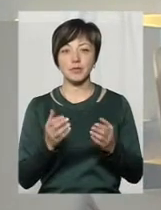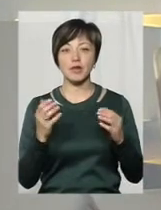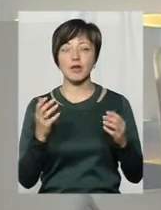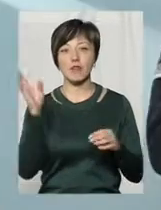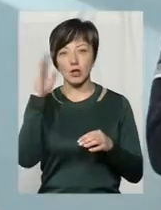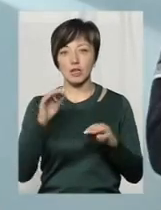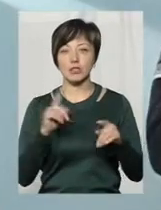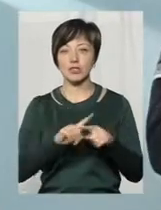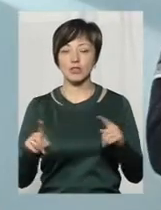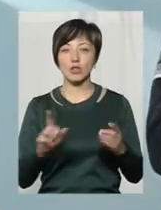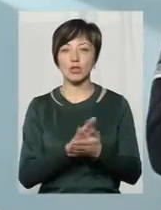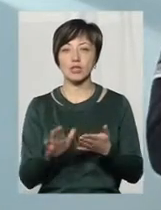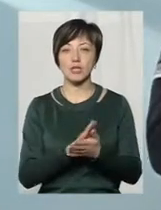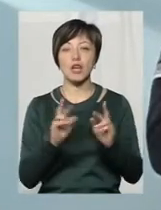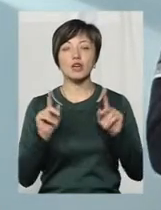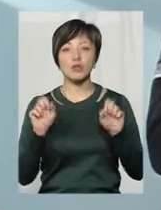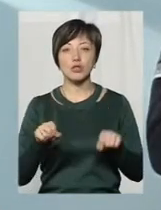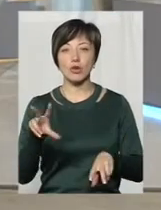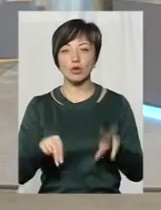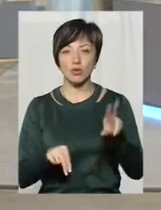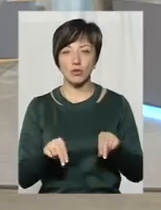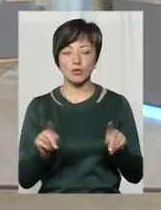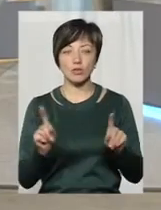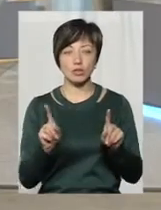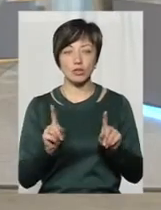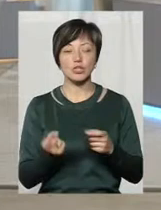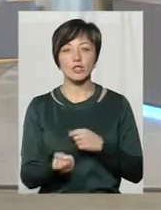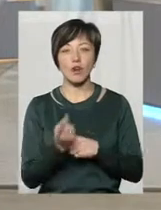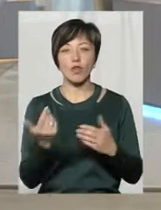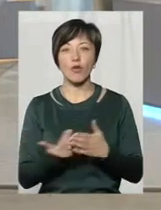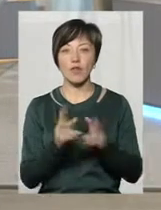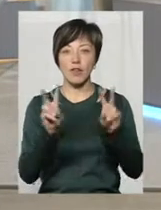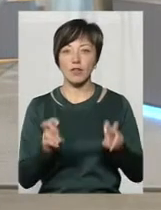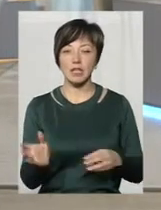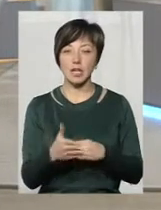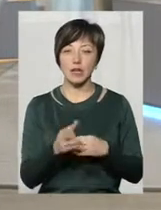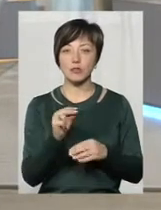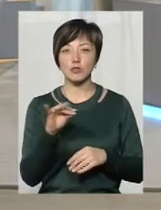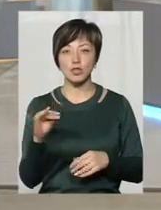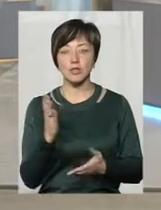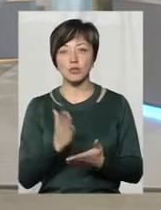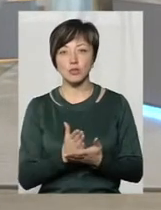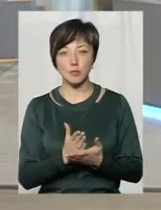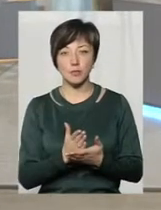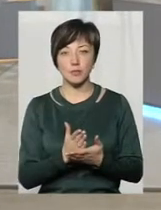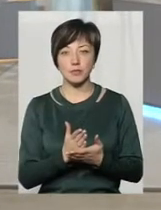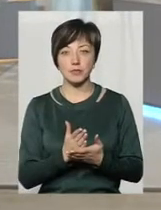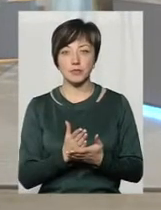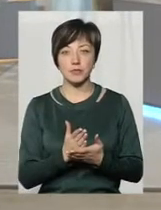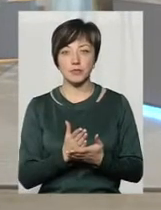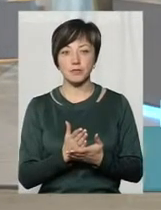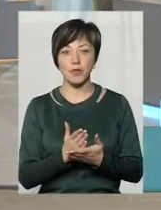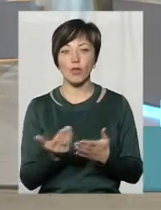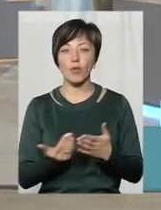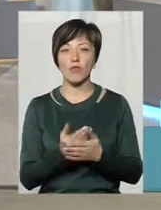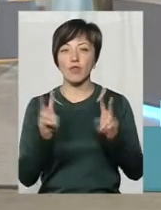очищуватися. А от як швидко можна розраховувати, чи з'являться нові види риб, чи оті, які існують, їх стане більше? Нові